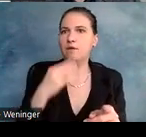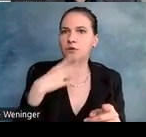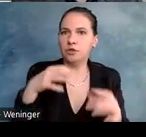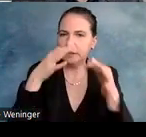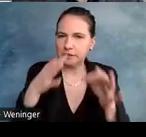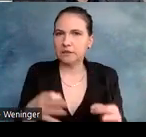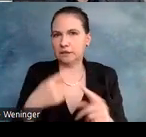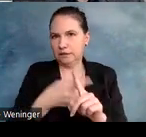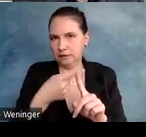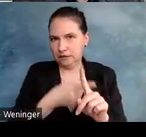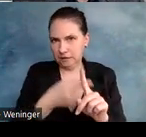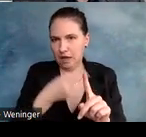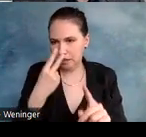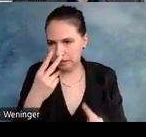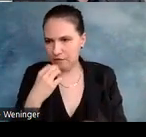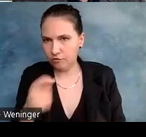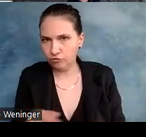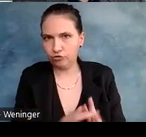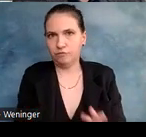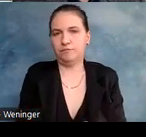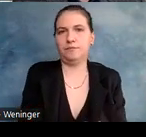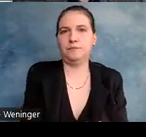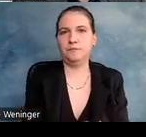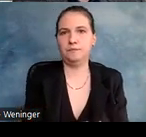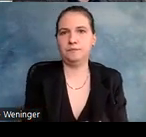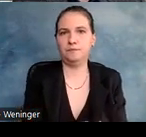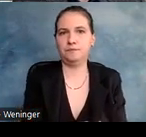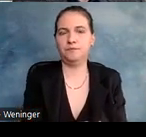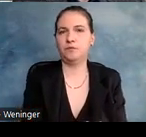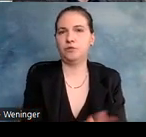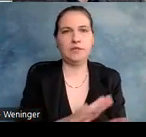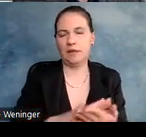als Zahlen sehen, nicht nur als Diagramm.